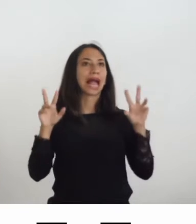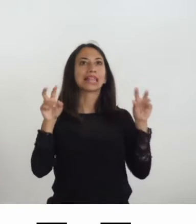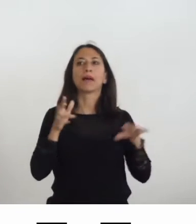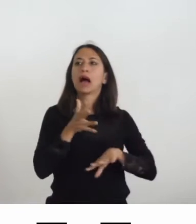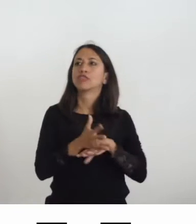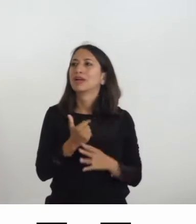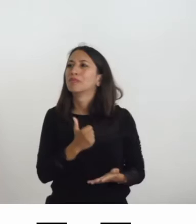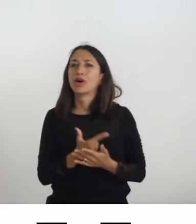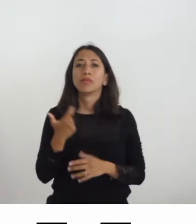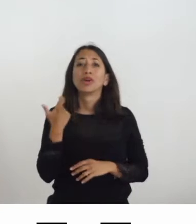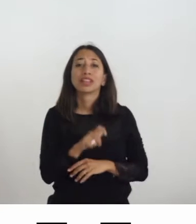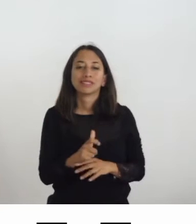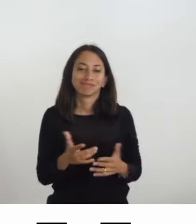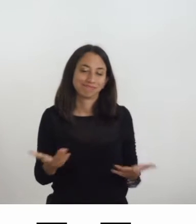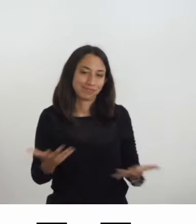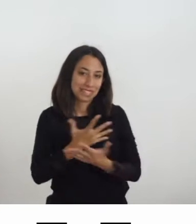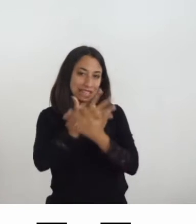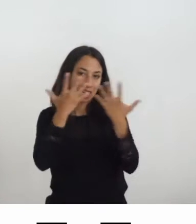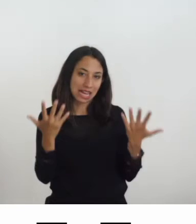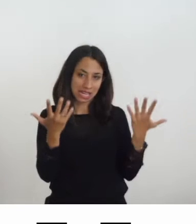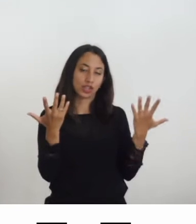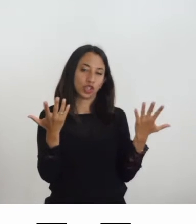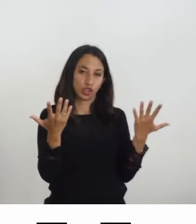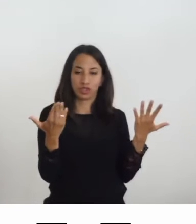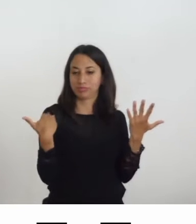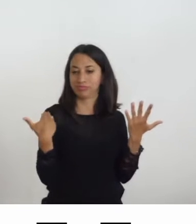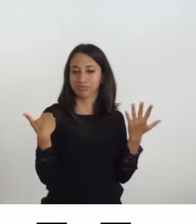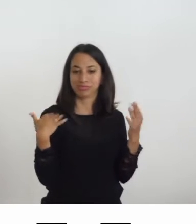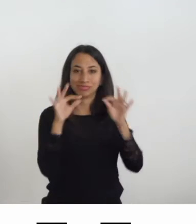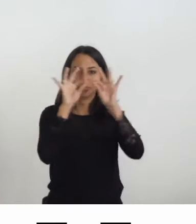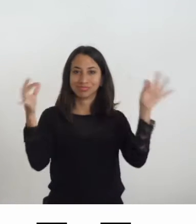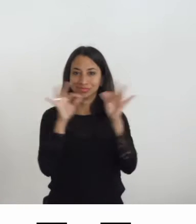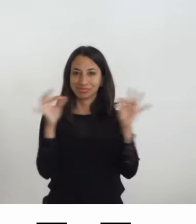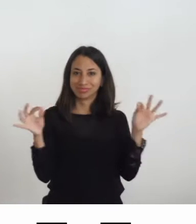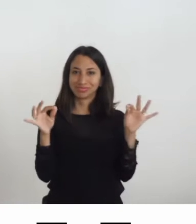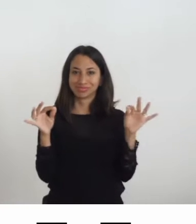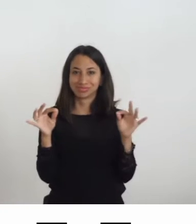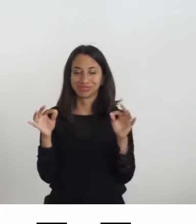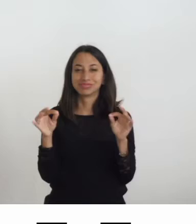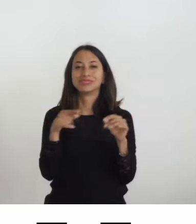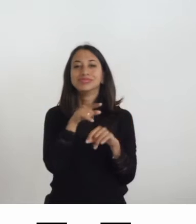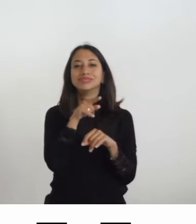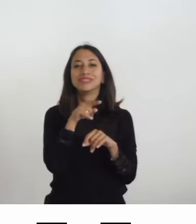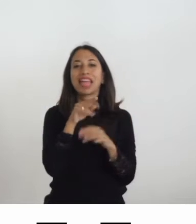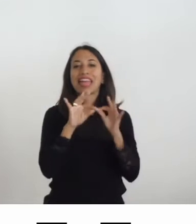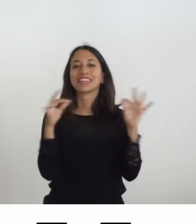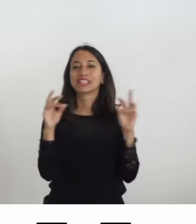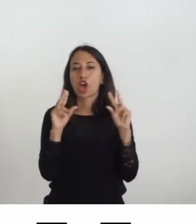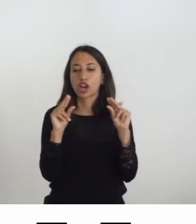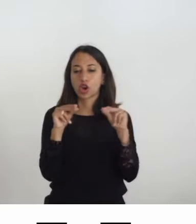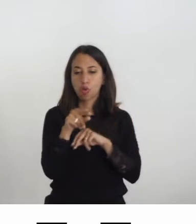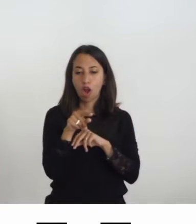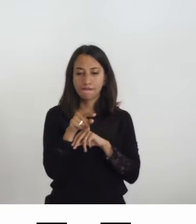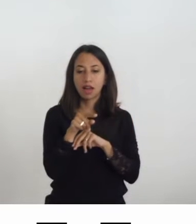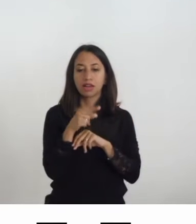Una delle motivazioni ce la dà anche la recente ridefinizione di museo fatta da ICOM che è l